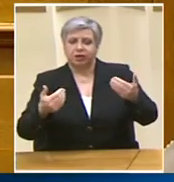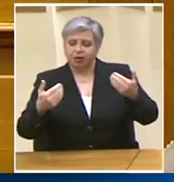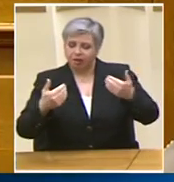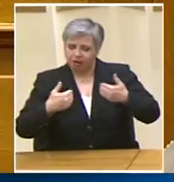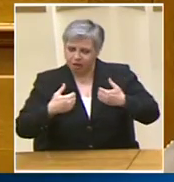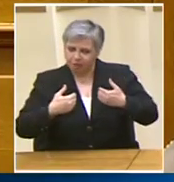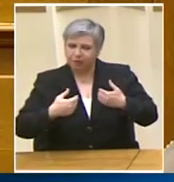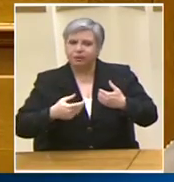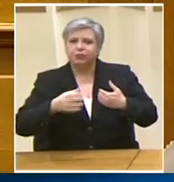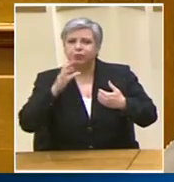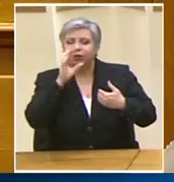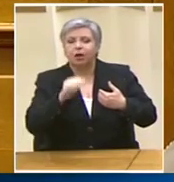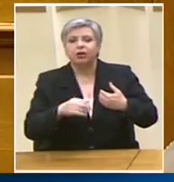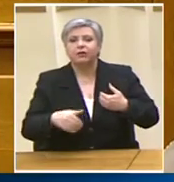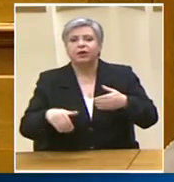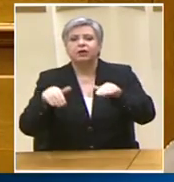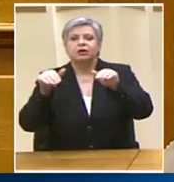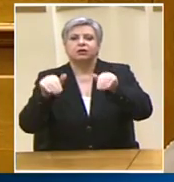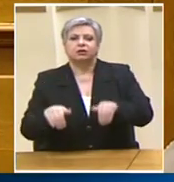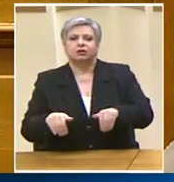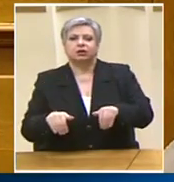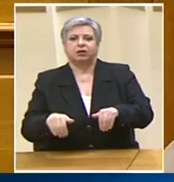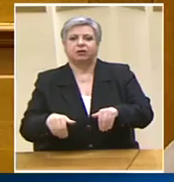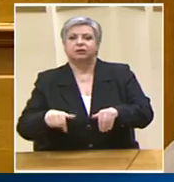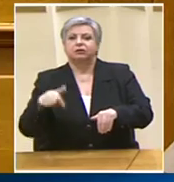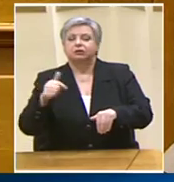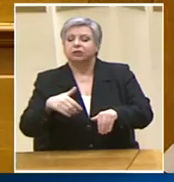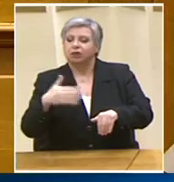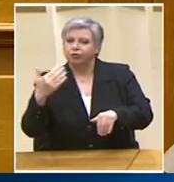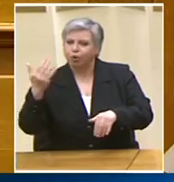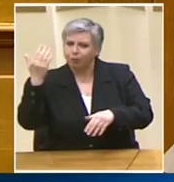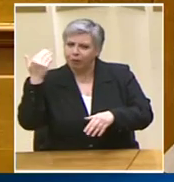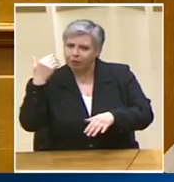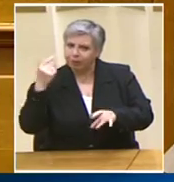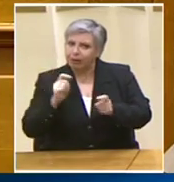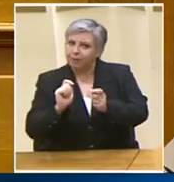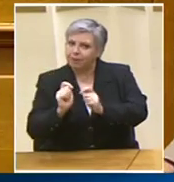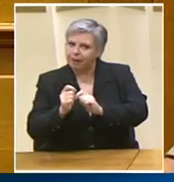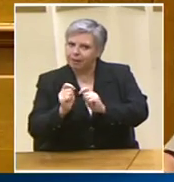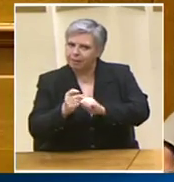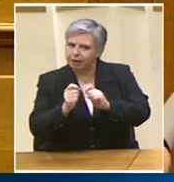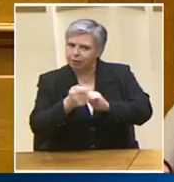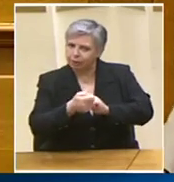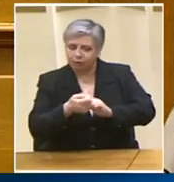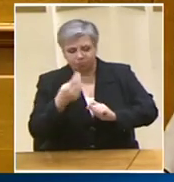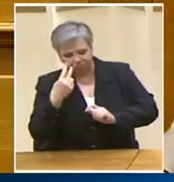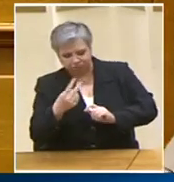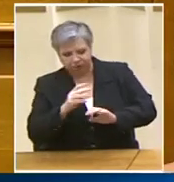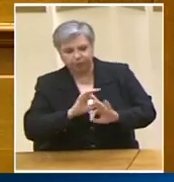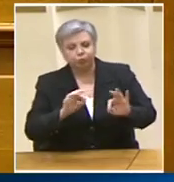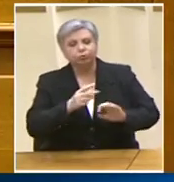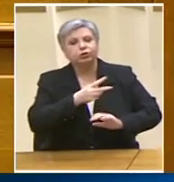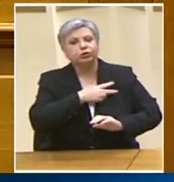περισσότερο σημαντικές μεταρρυθμιστικές προσπάθειες προηγούμενων κυβερνήσεων όπως ο νόμος για την